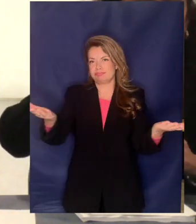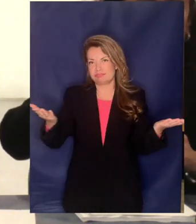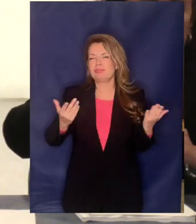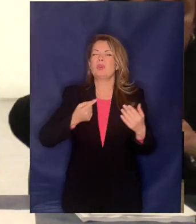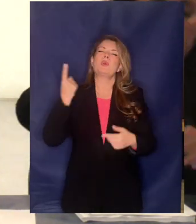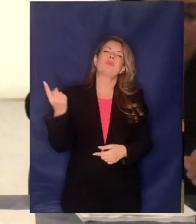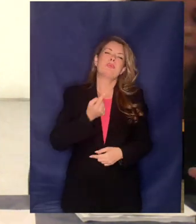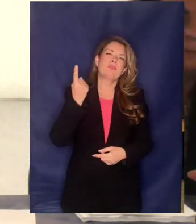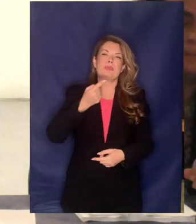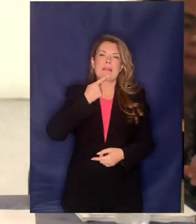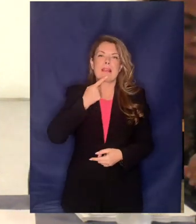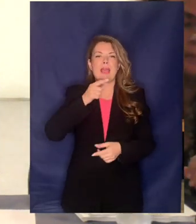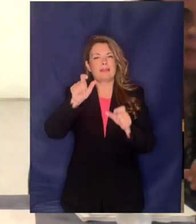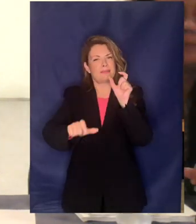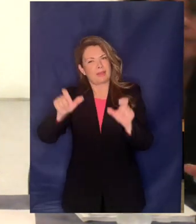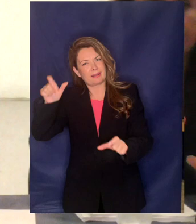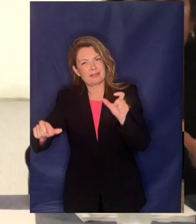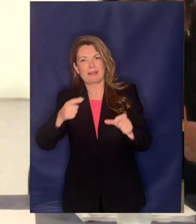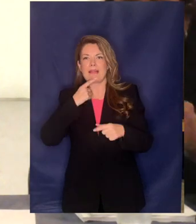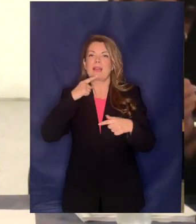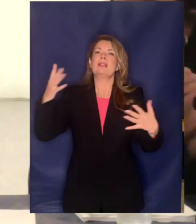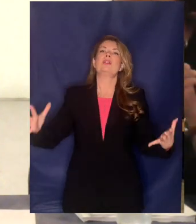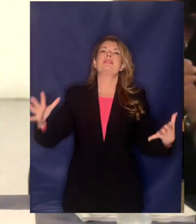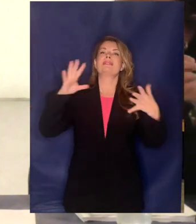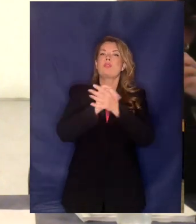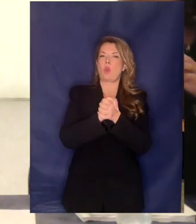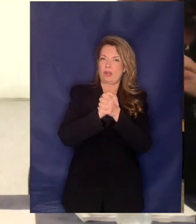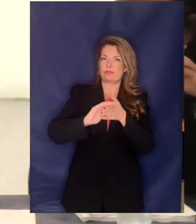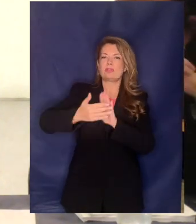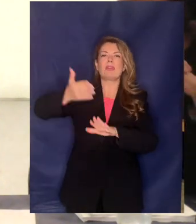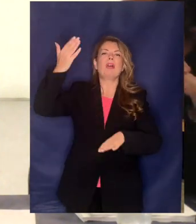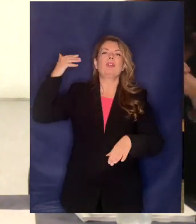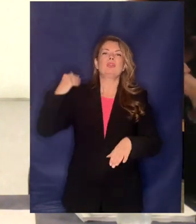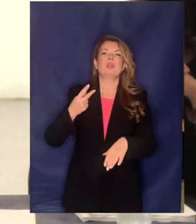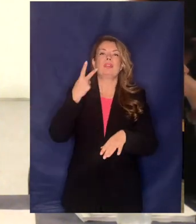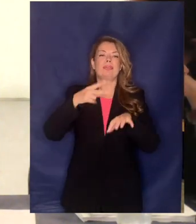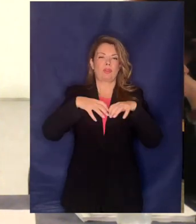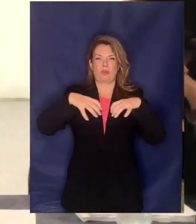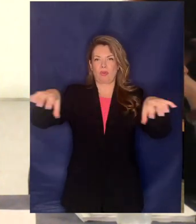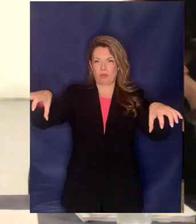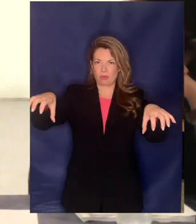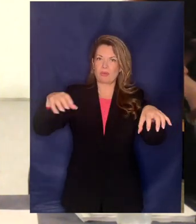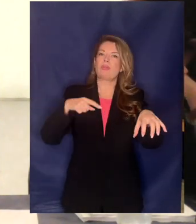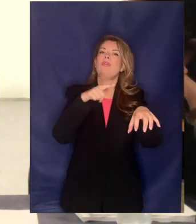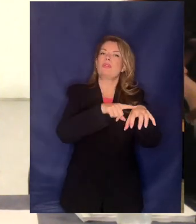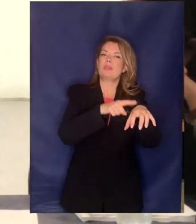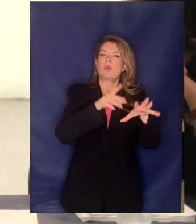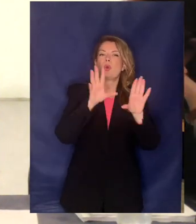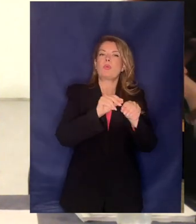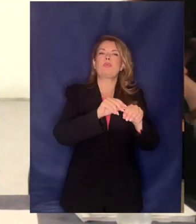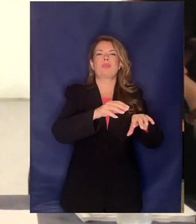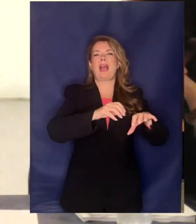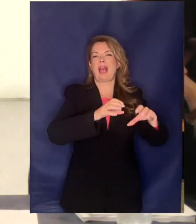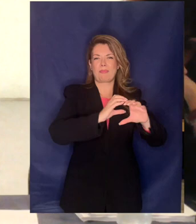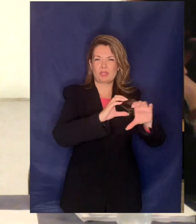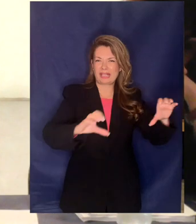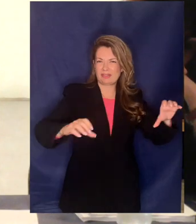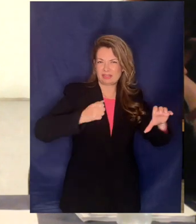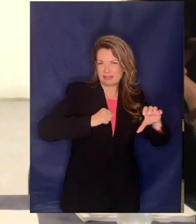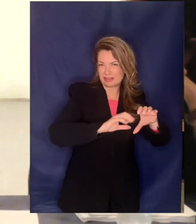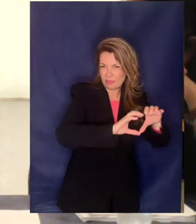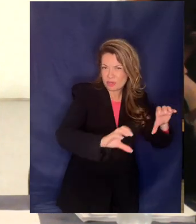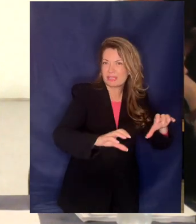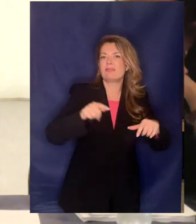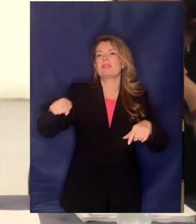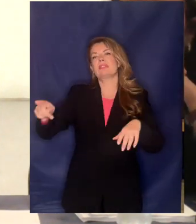πάρα πολύ συχνά ήταν οι συγχώνες οι δύο εταιρεών μέχρι τότε υπήρχαν δύο κλάδοι εκμετάλλευσης της αποχέτευσης και της ίδρευσης από